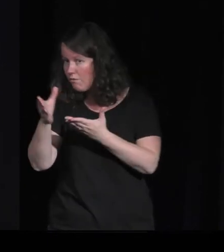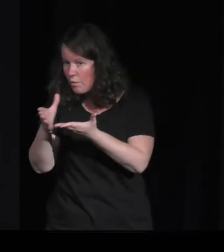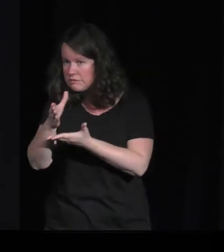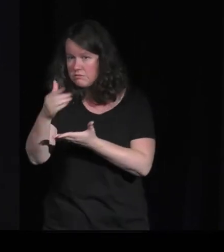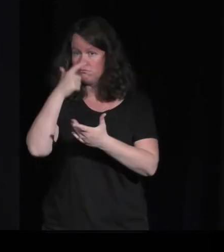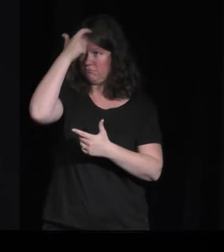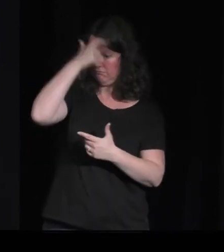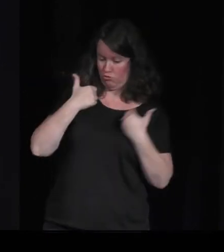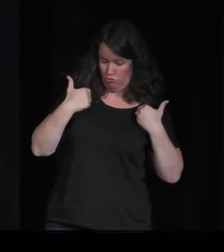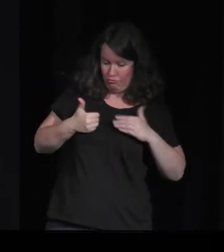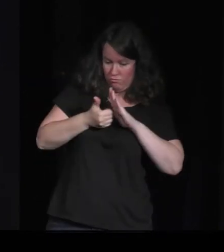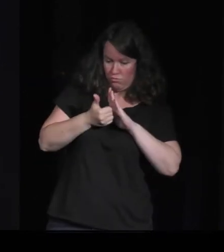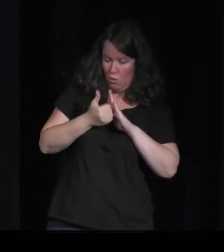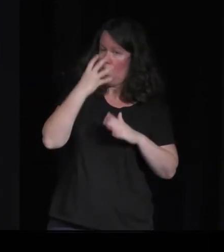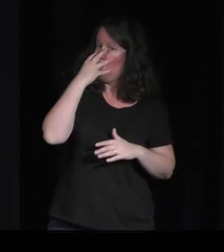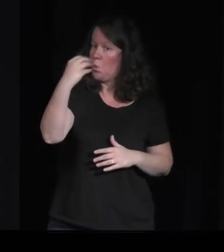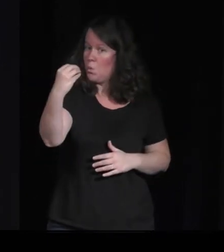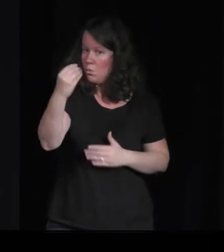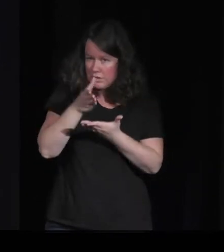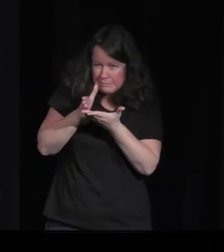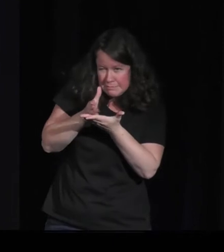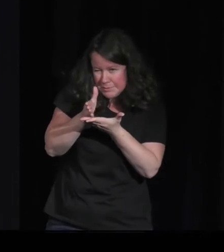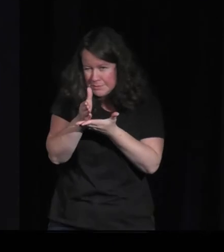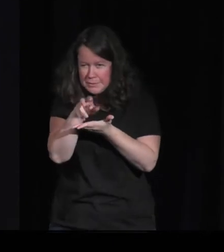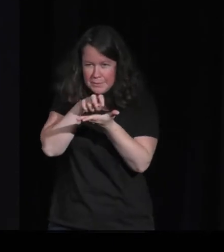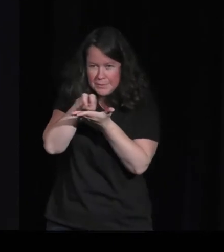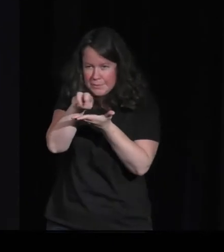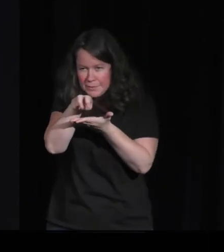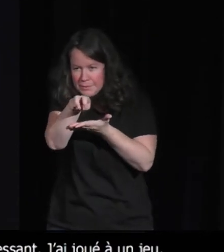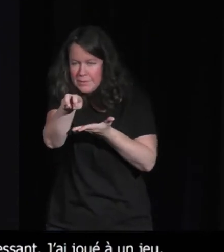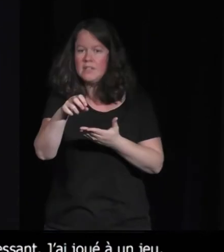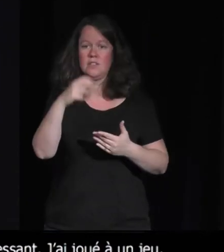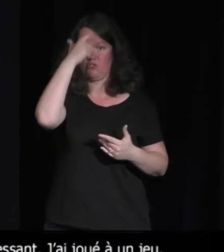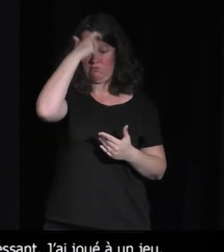dans ce jeu,'est qu'on joue un loup, donc c'est un changement de perspective.